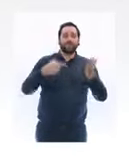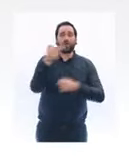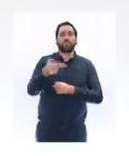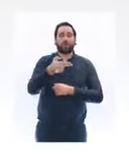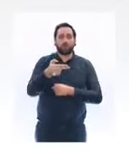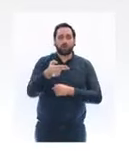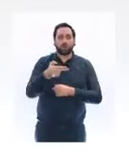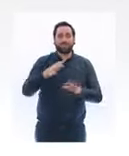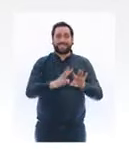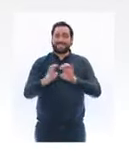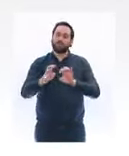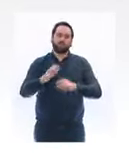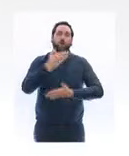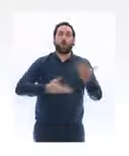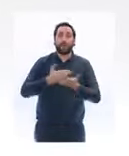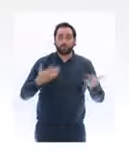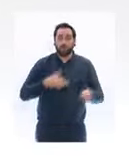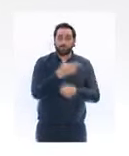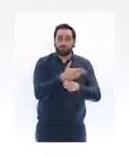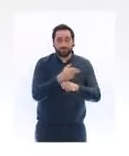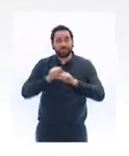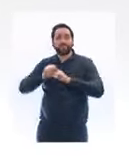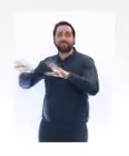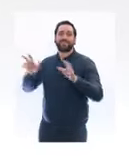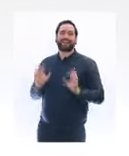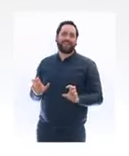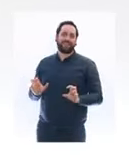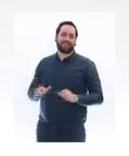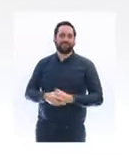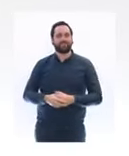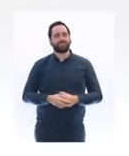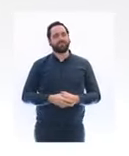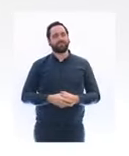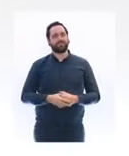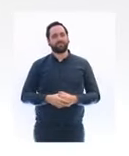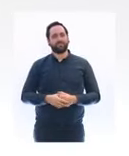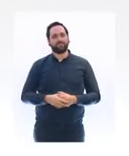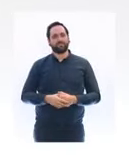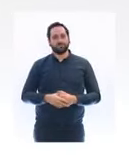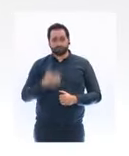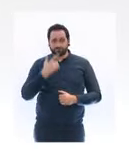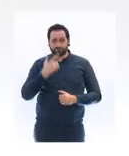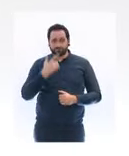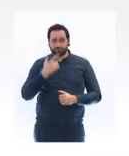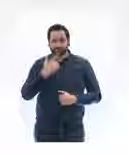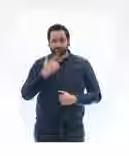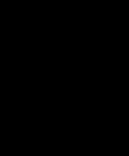Cela veut dire aussi qu'à l'issue de cette période confinement, des spectacles seront prêts à être programmés ou à reprendre